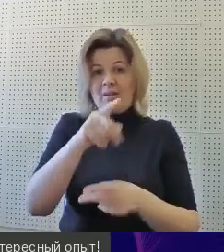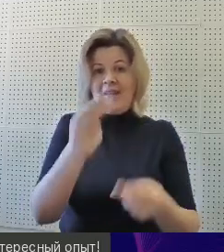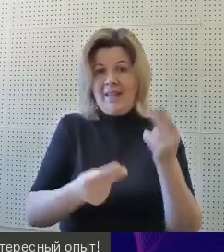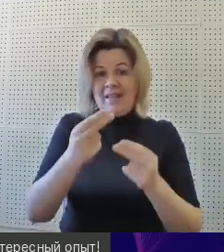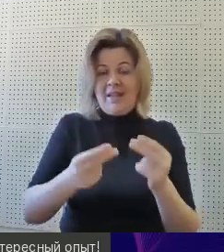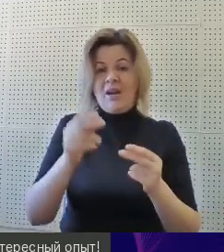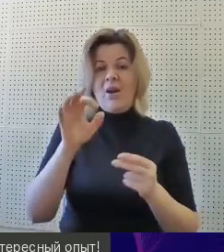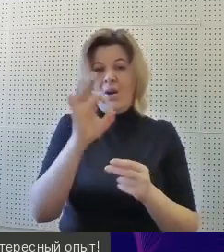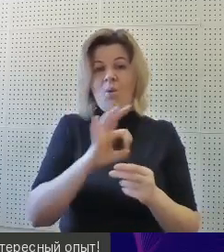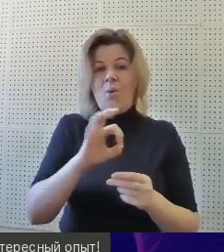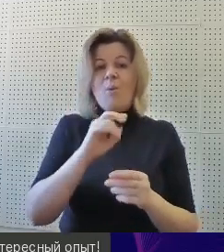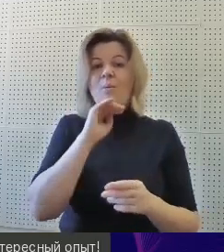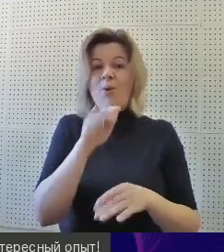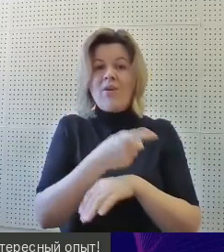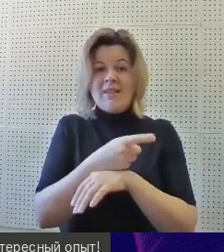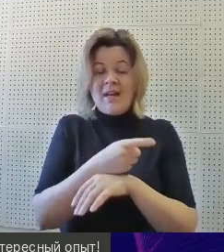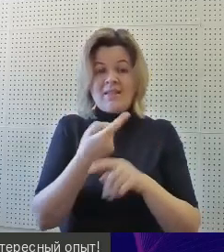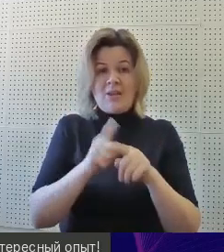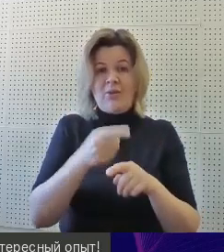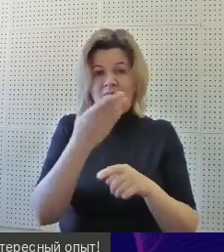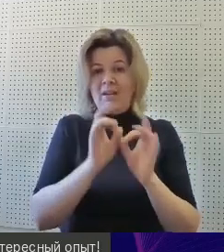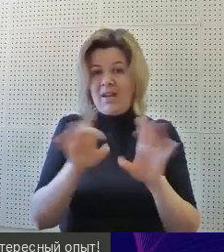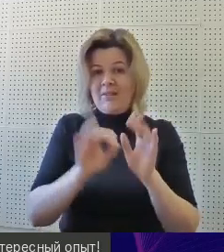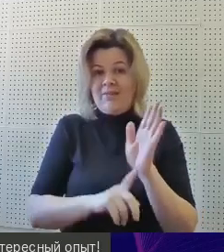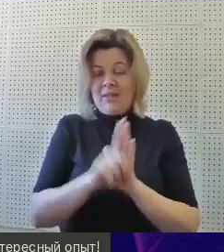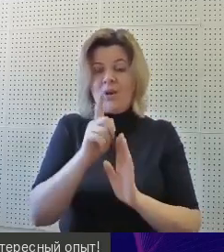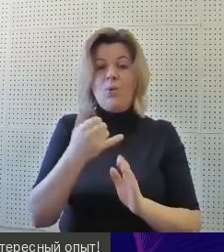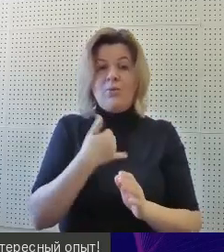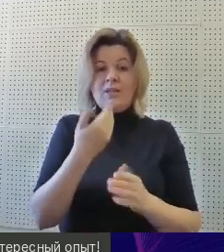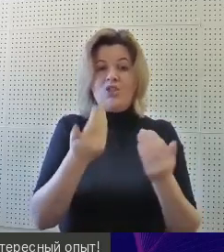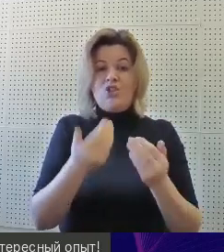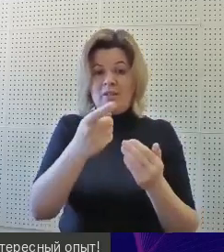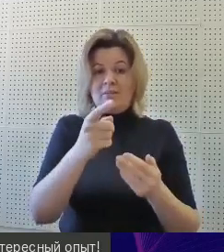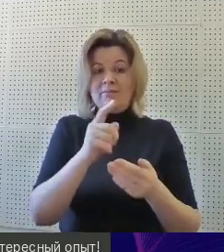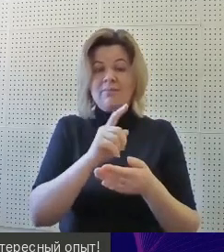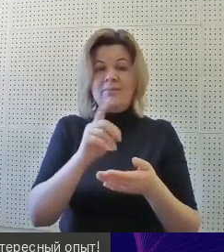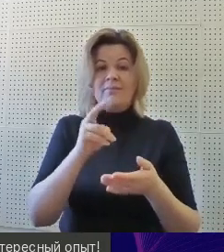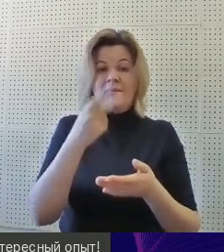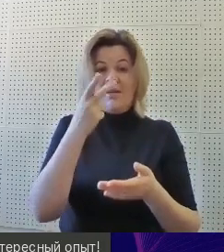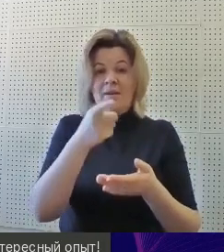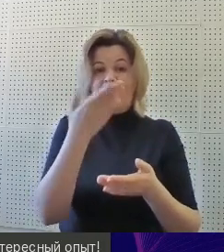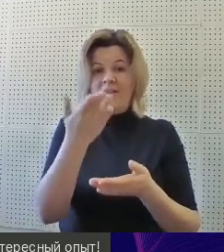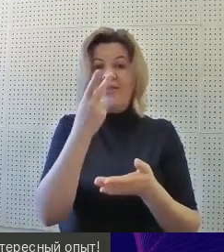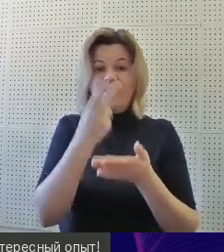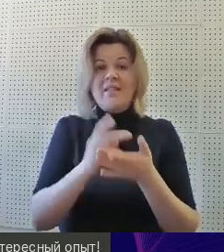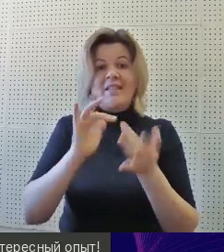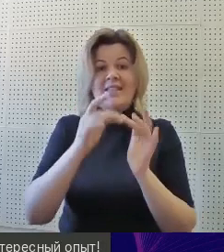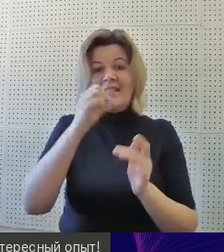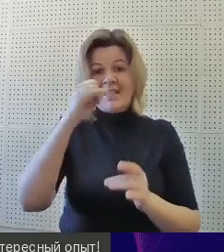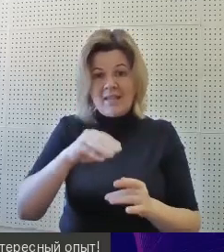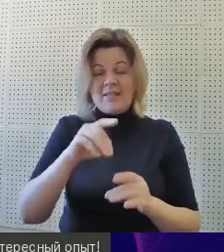пропориентации, про который в самом начале вашего рассказа был. У нас сейчас слайд опубликован. И, пожалуйста, все